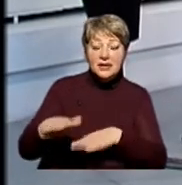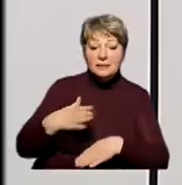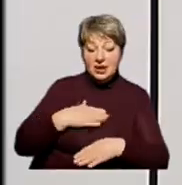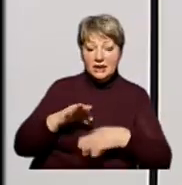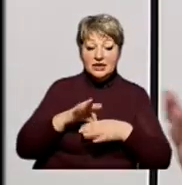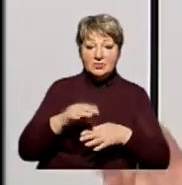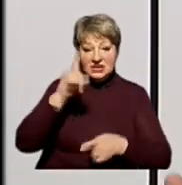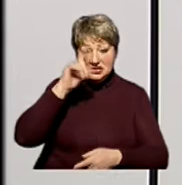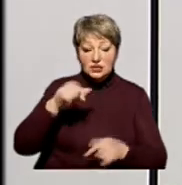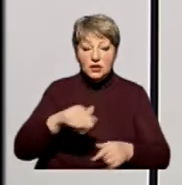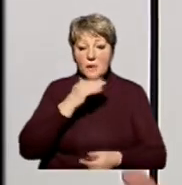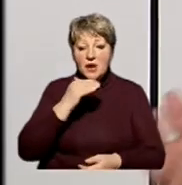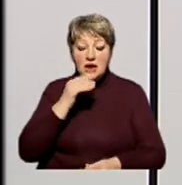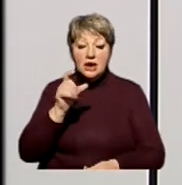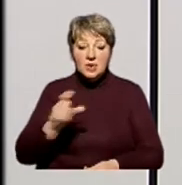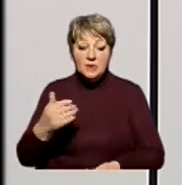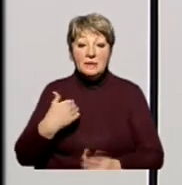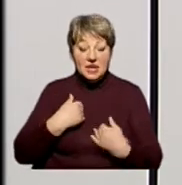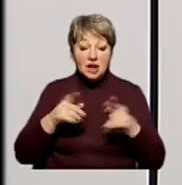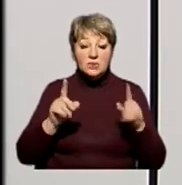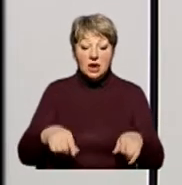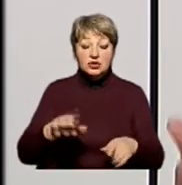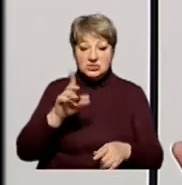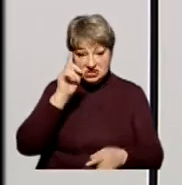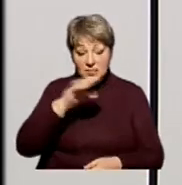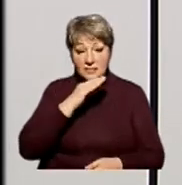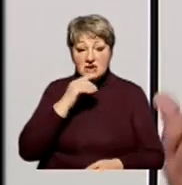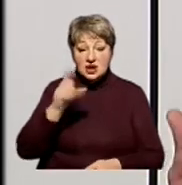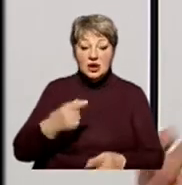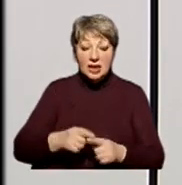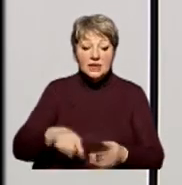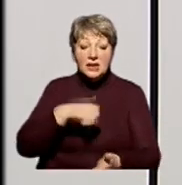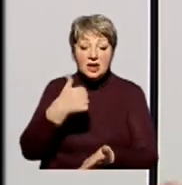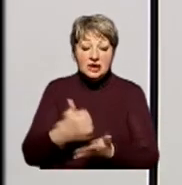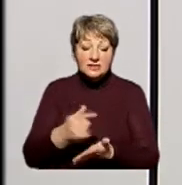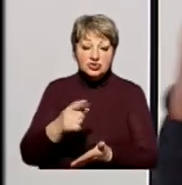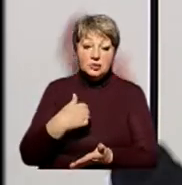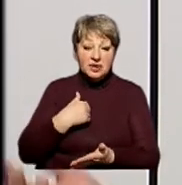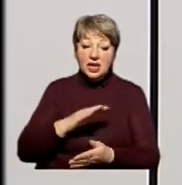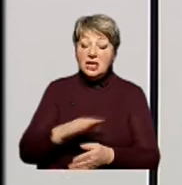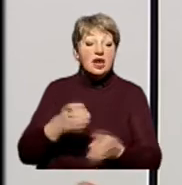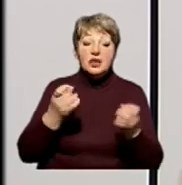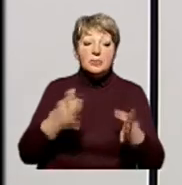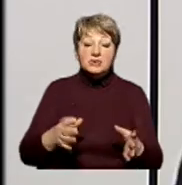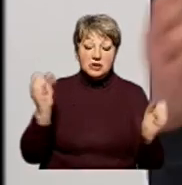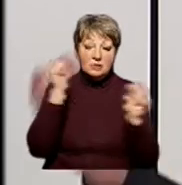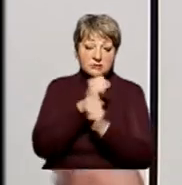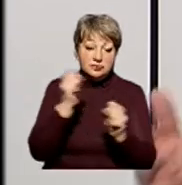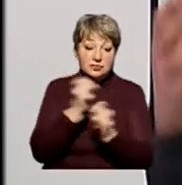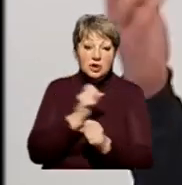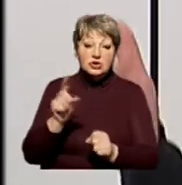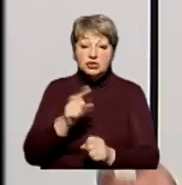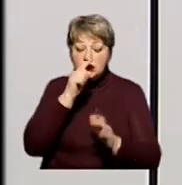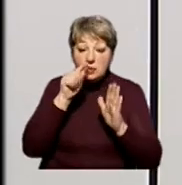рідними. Я знаю тут дуже багато людей, мене знають багато людей. І це ключове питання, що я йду до земляків. Я не йду просто кудись, аби